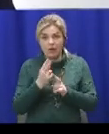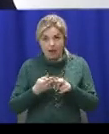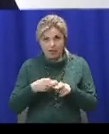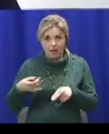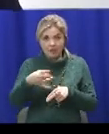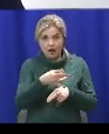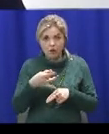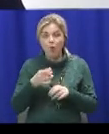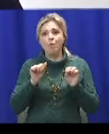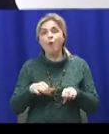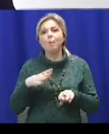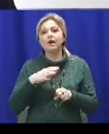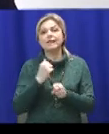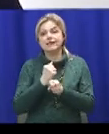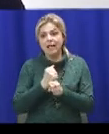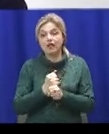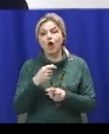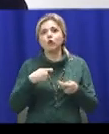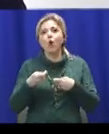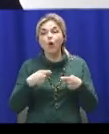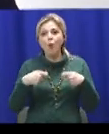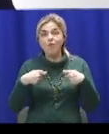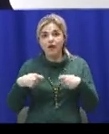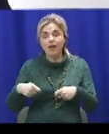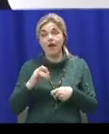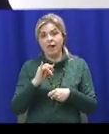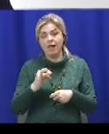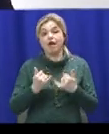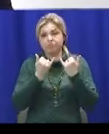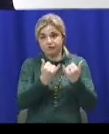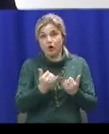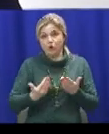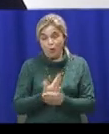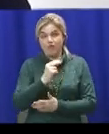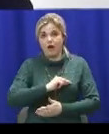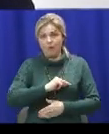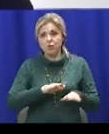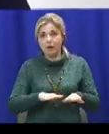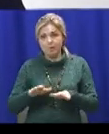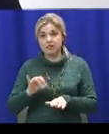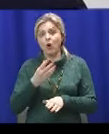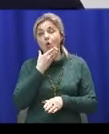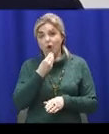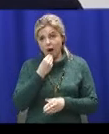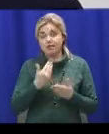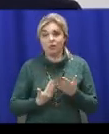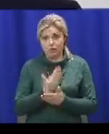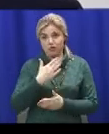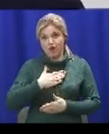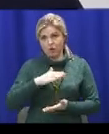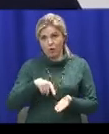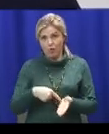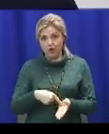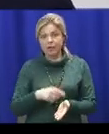зробити там якісь торгові умови, які дадуть можливість створити нові робочі місця і в те ж часи, опять-таки, укратися в наш міст. Віктор